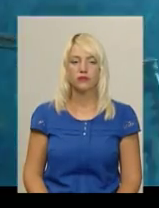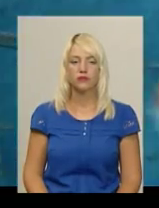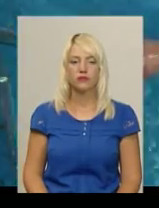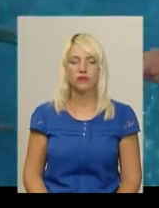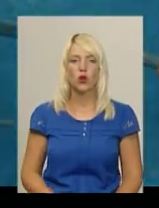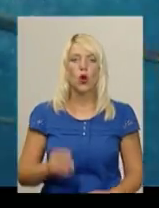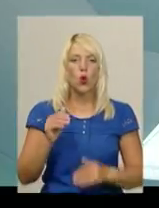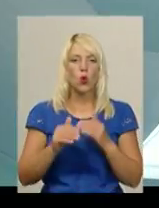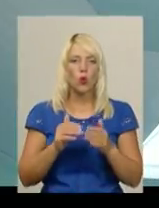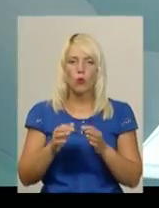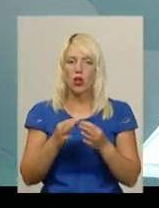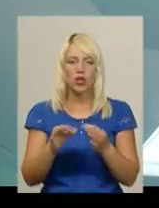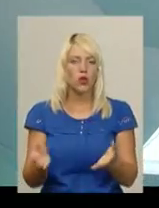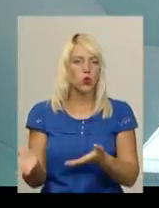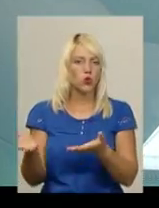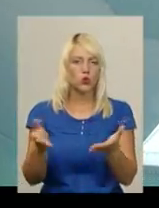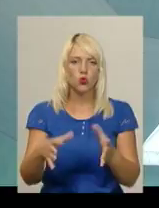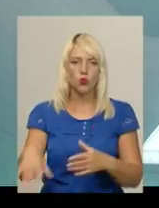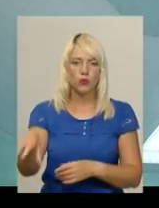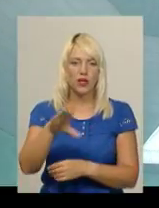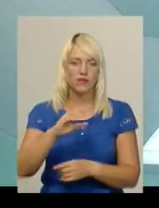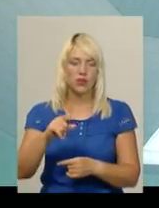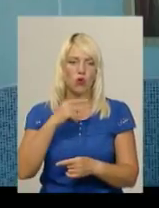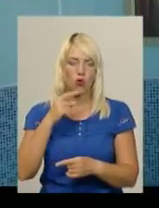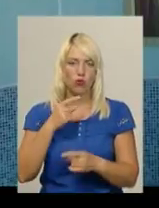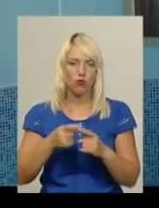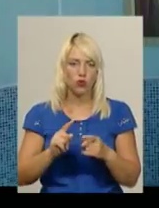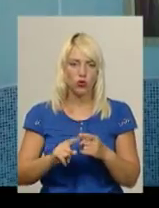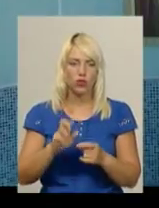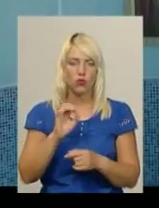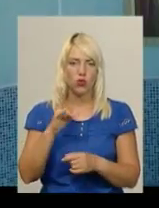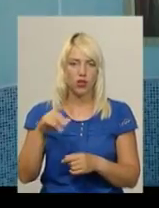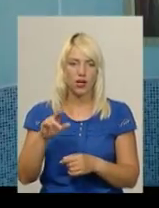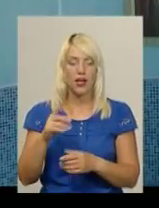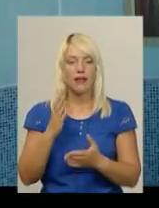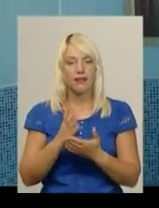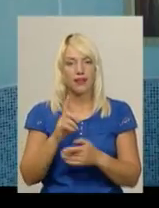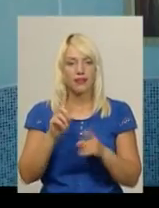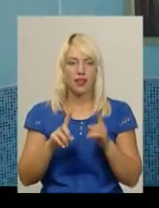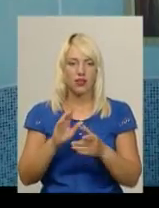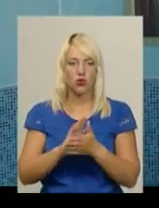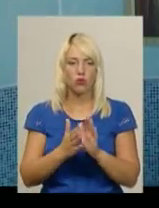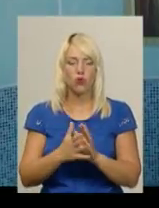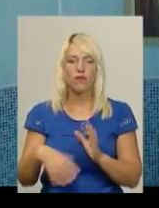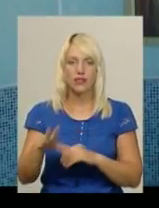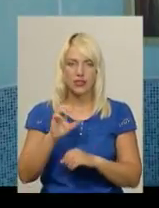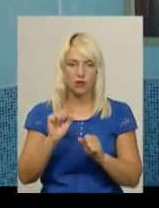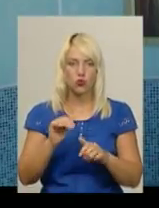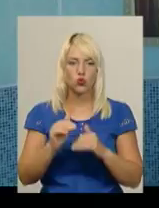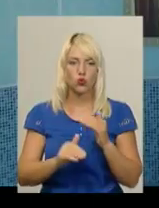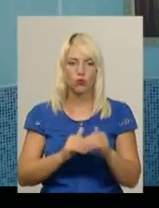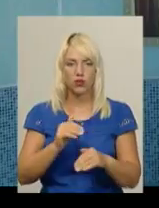Купальня доступна всім, каже настоятель храму метрофорний протоєрей Микола Бондар. Та є деякі умови. Всі можуть купатися,